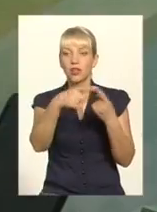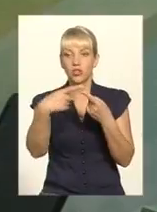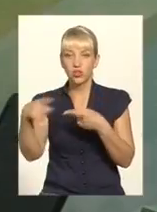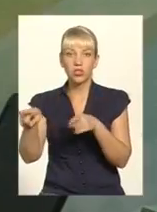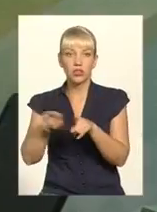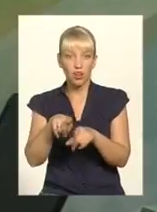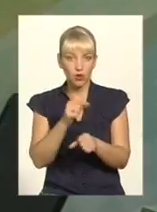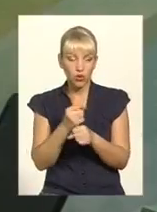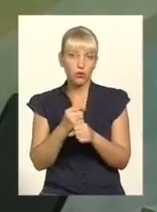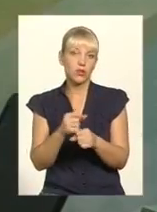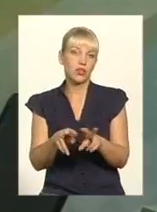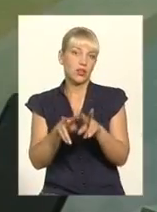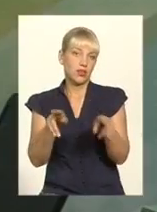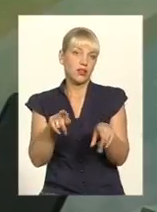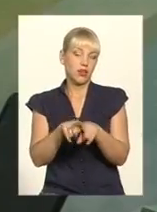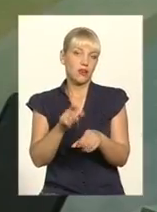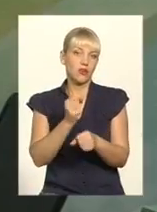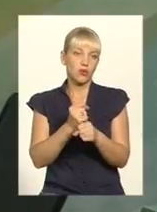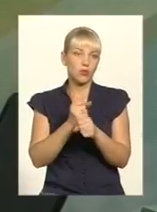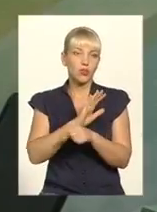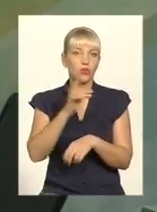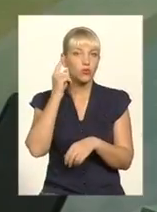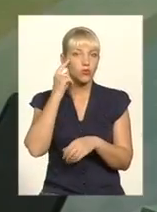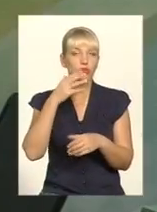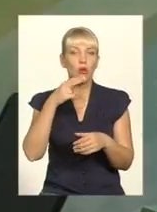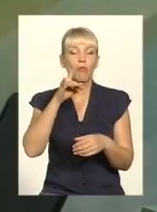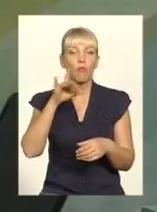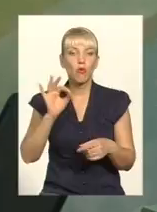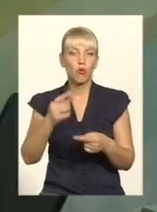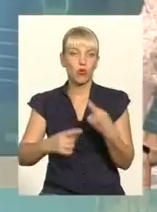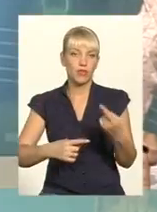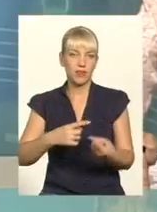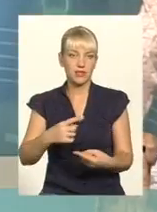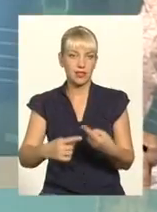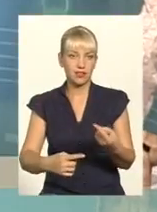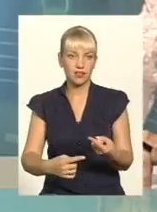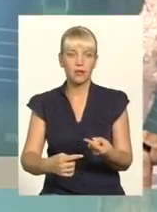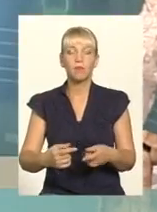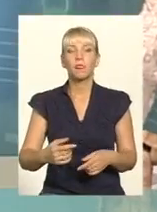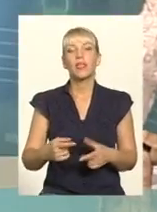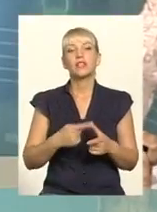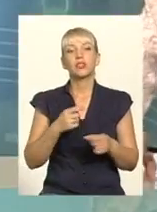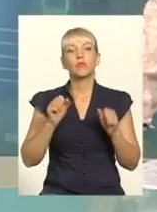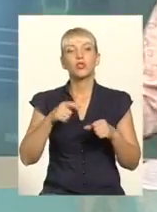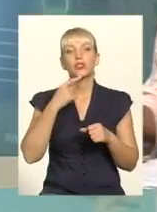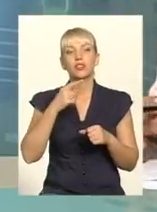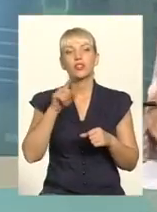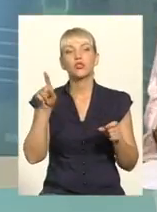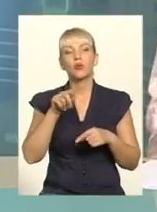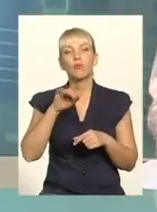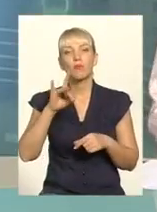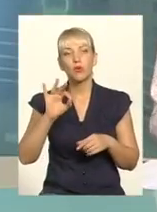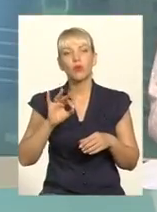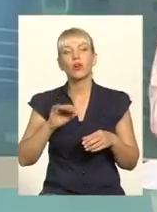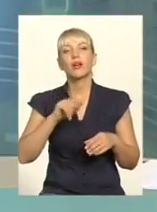робить подібні поступки, не думаючи про наслідки. Чи можемо сказати, що про психологію